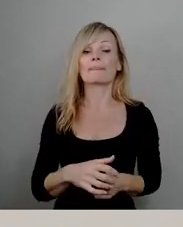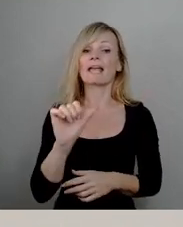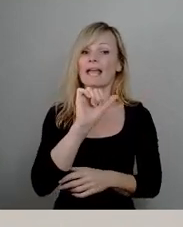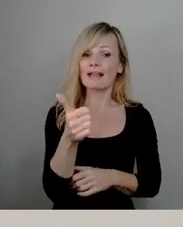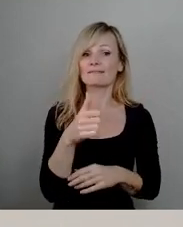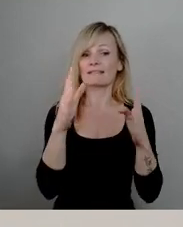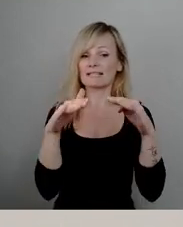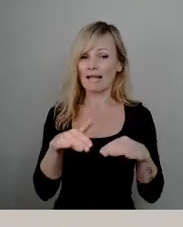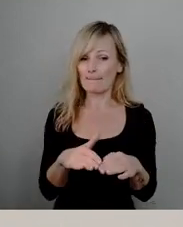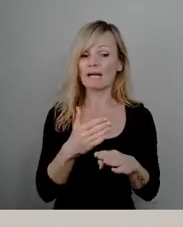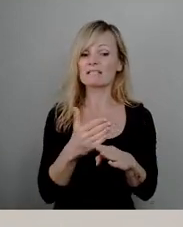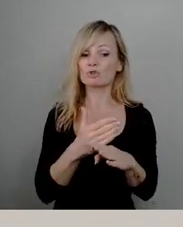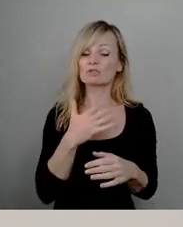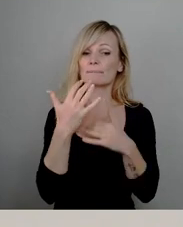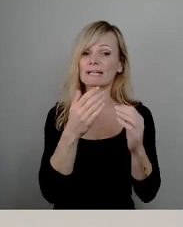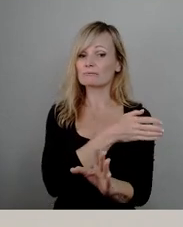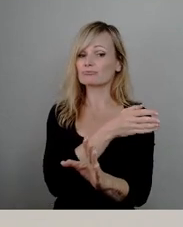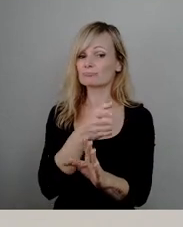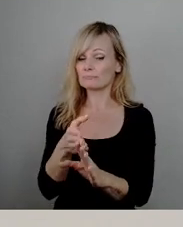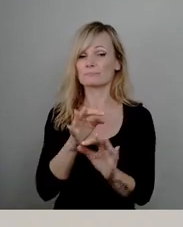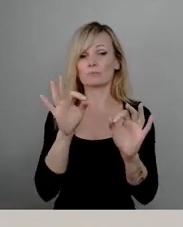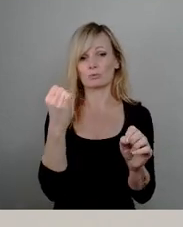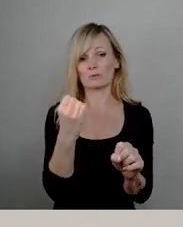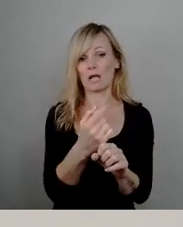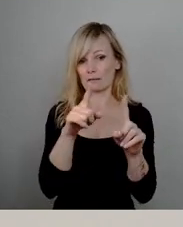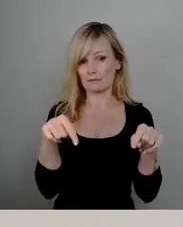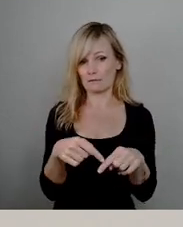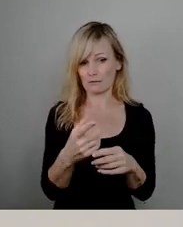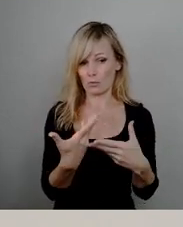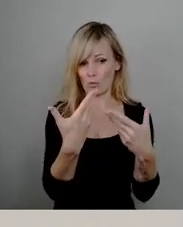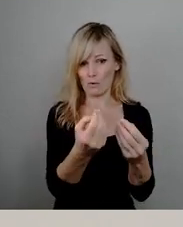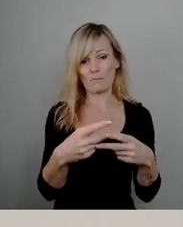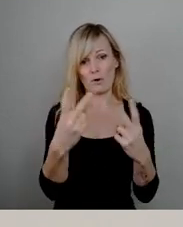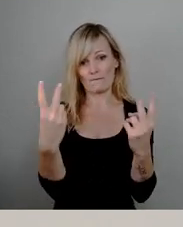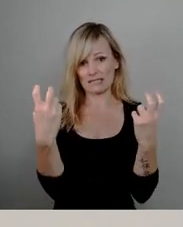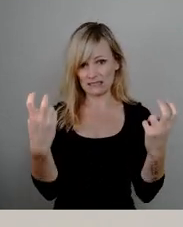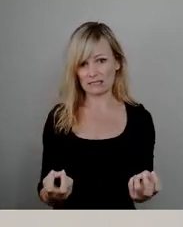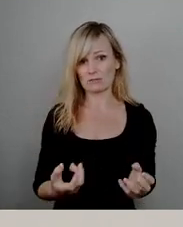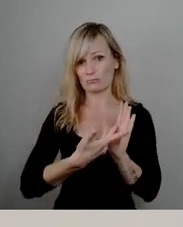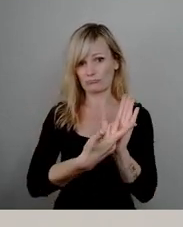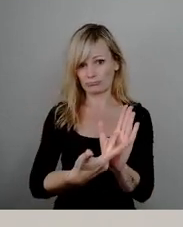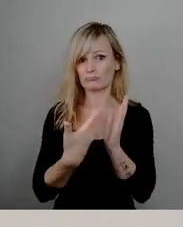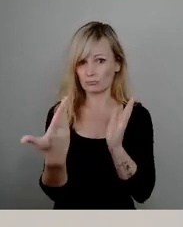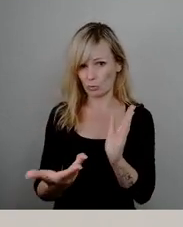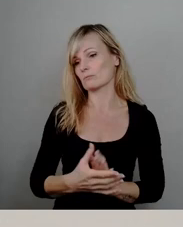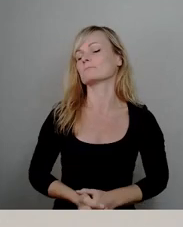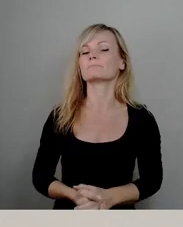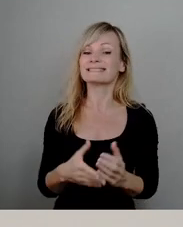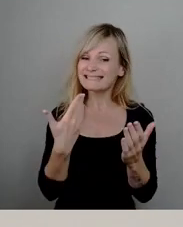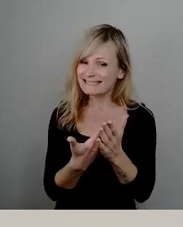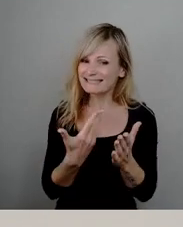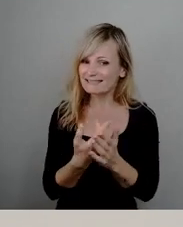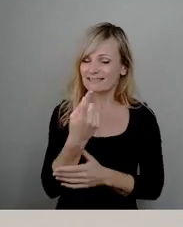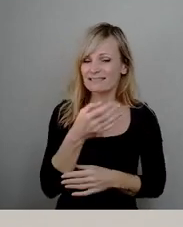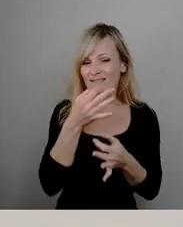Zwischenbericht des Gutachters geben wird, den wir in öffentlicher Sitzung dann vorstellen. Genau dort müssen diese